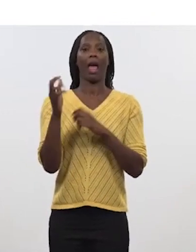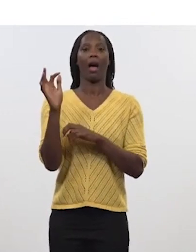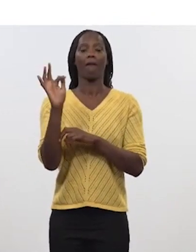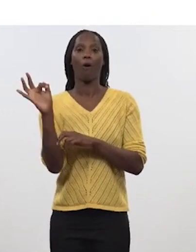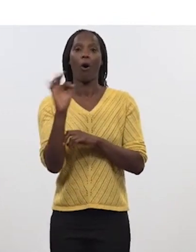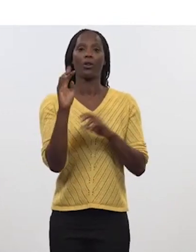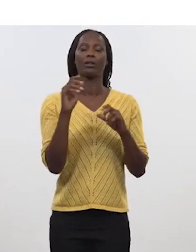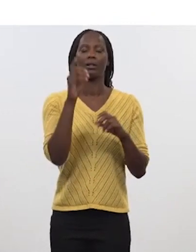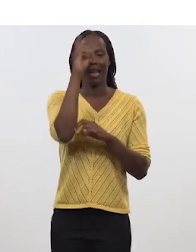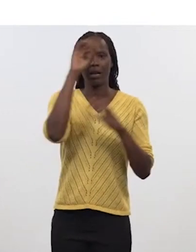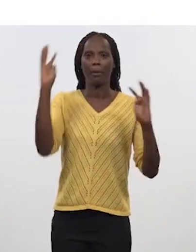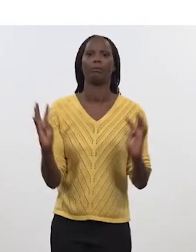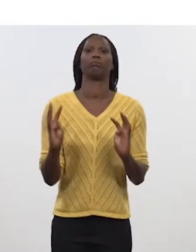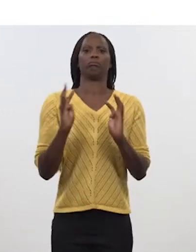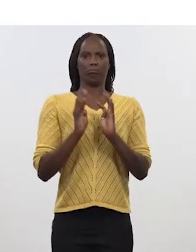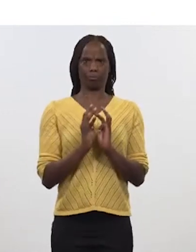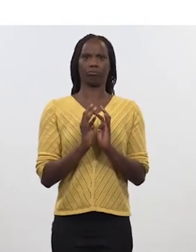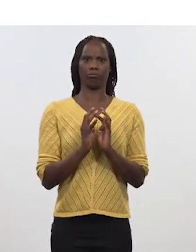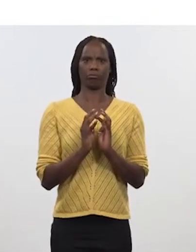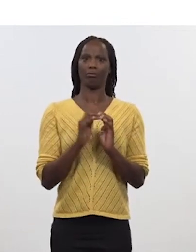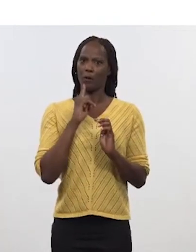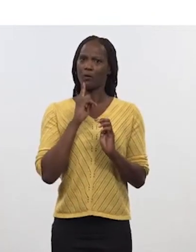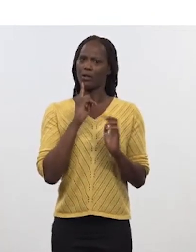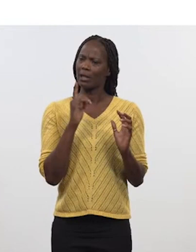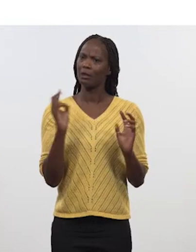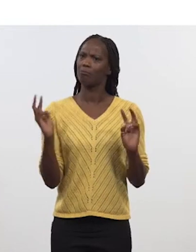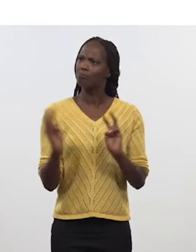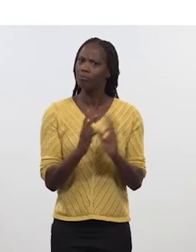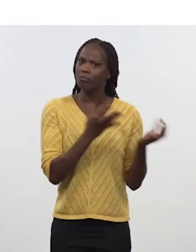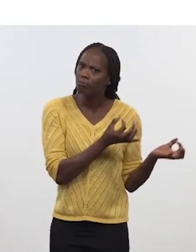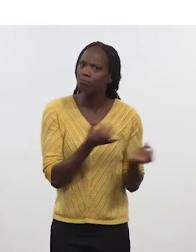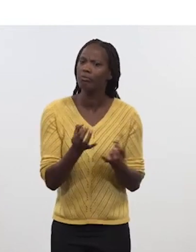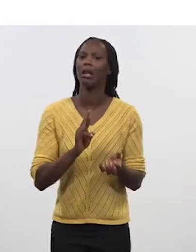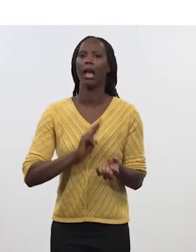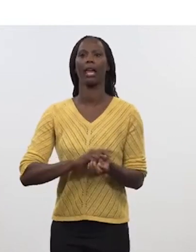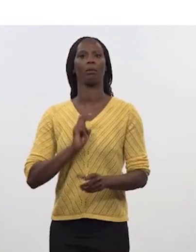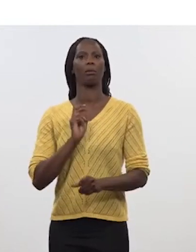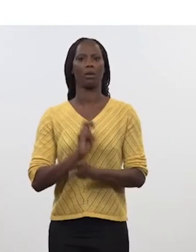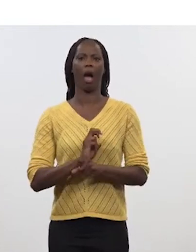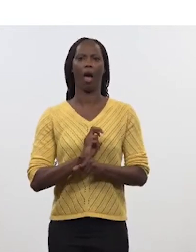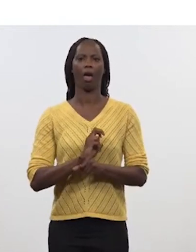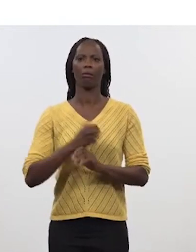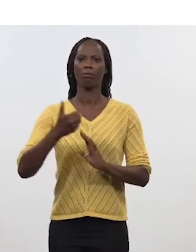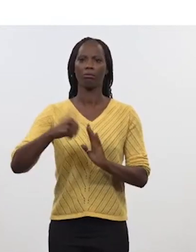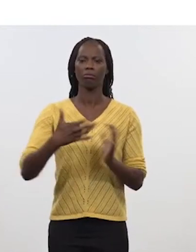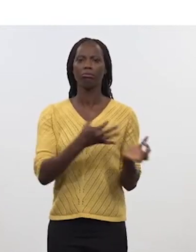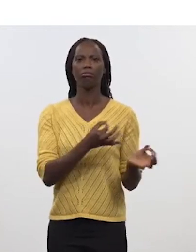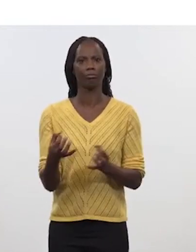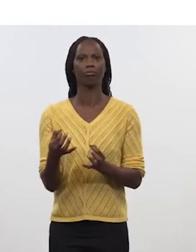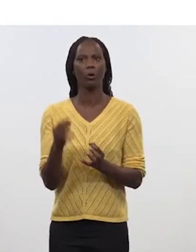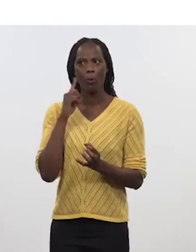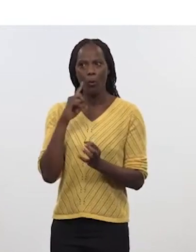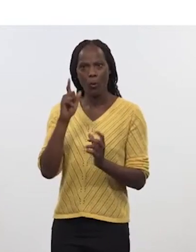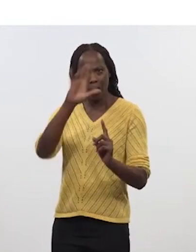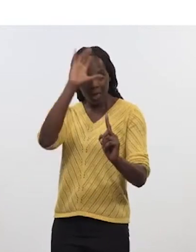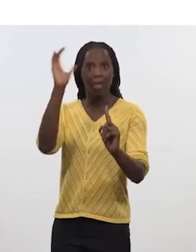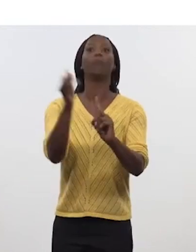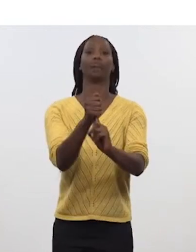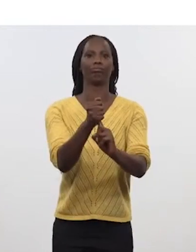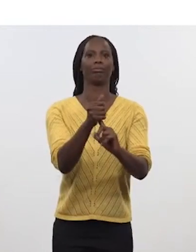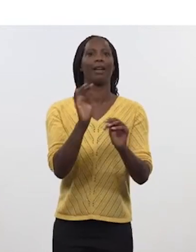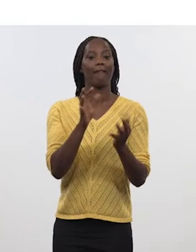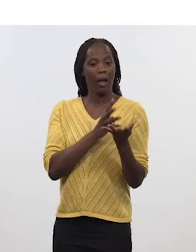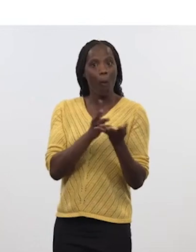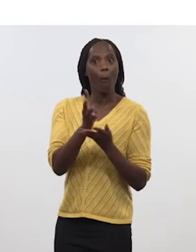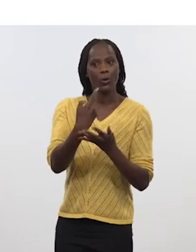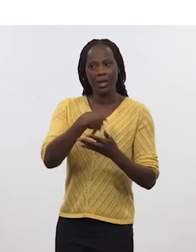bilatéral. Et donc, on va garder ce rythme de rencontres quasiment mensuelles pour arriver justement à tenir les délais des différents projets dans